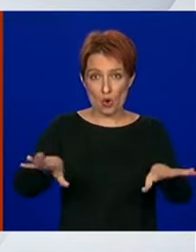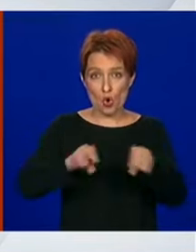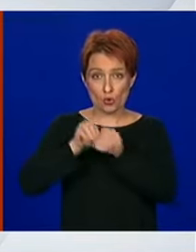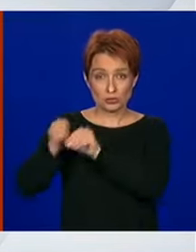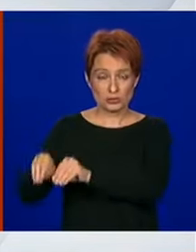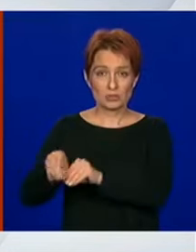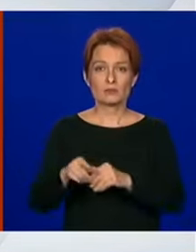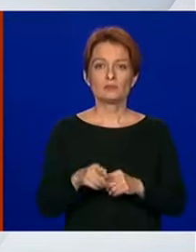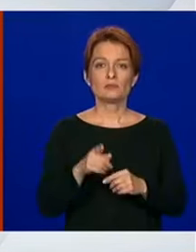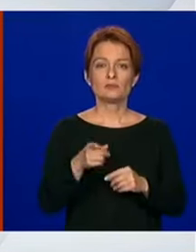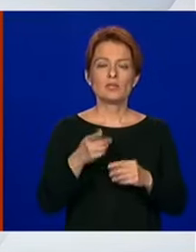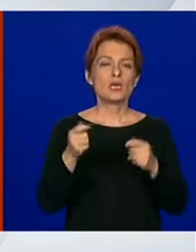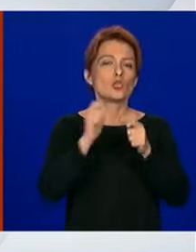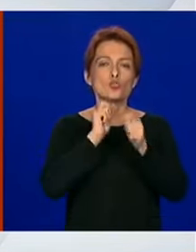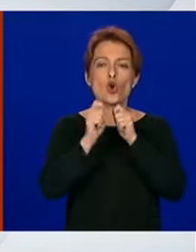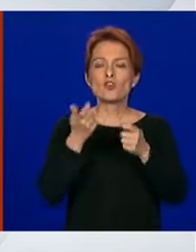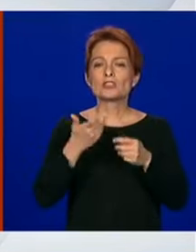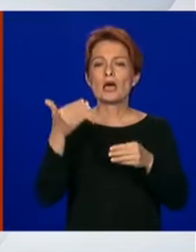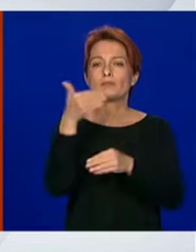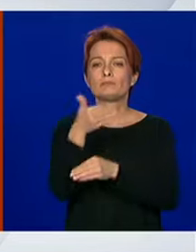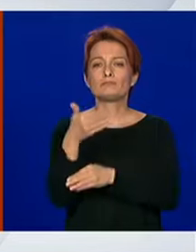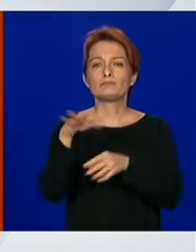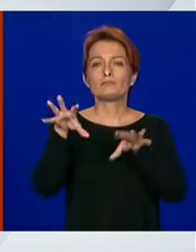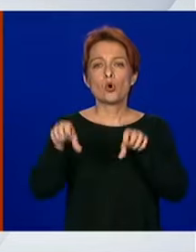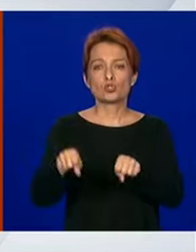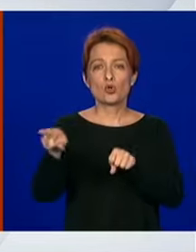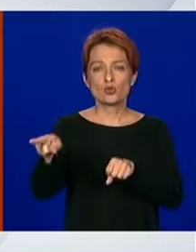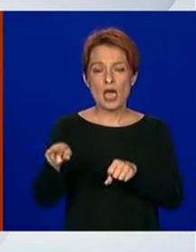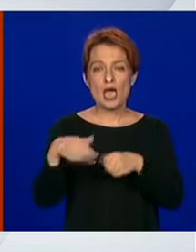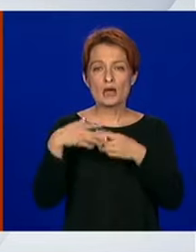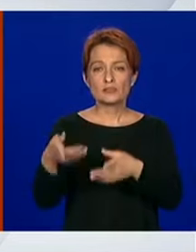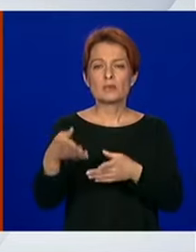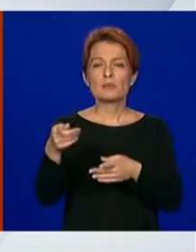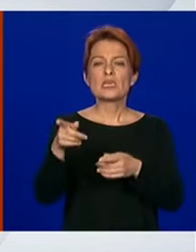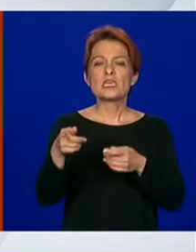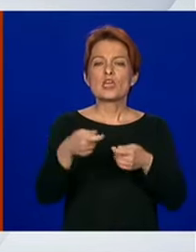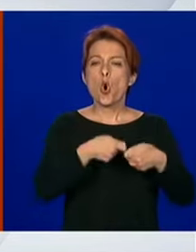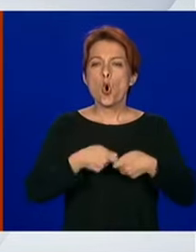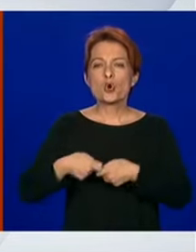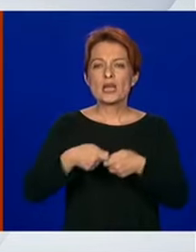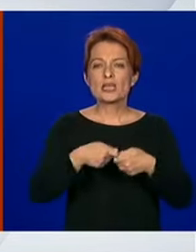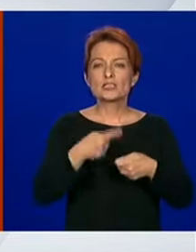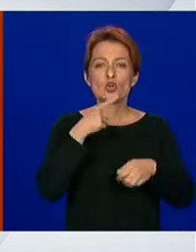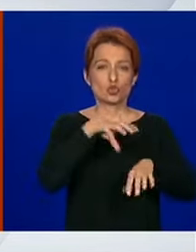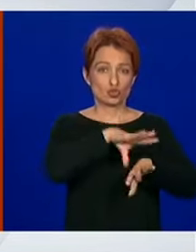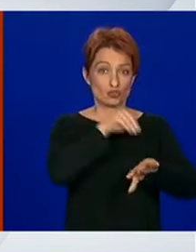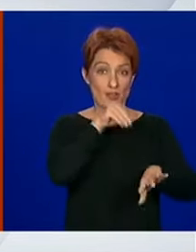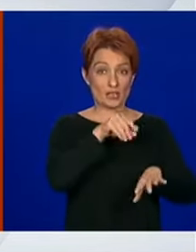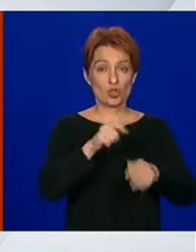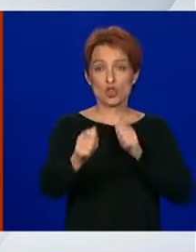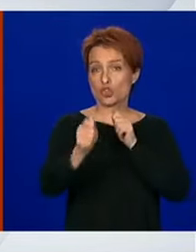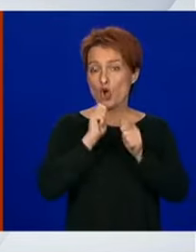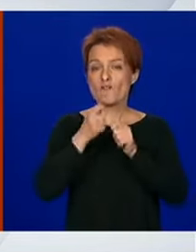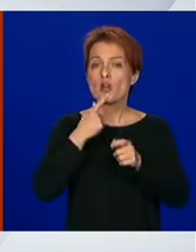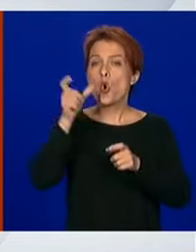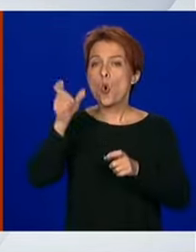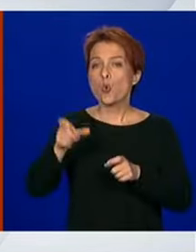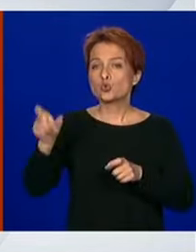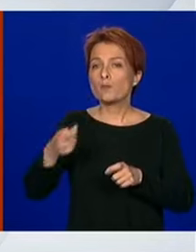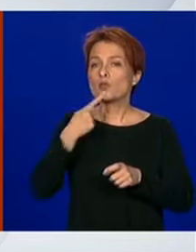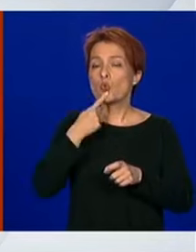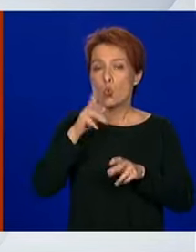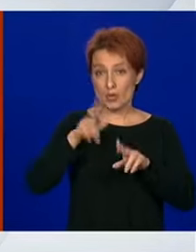poslodavcem i u suradnji sa organizatorima u Švedskoj je dogovoreno da osobe koje imaju